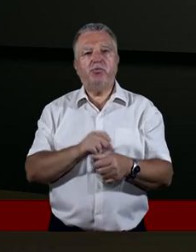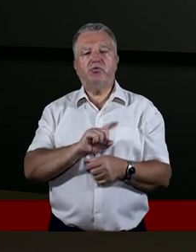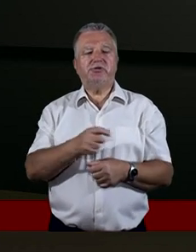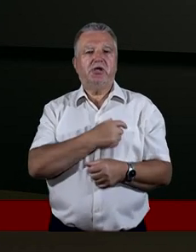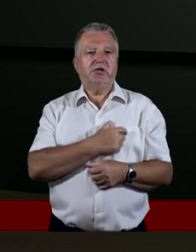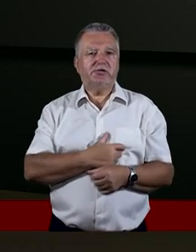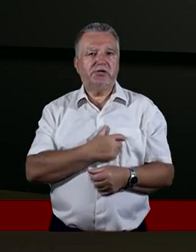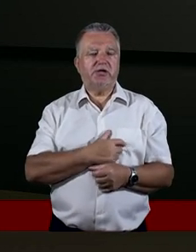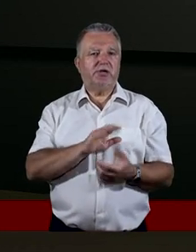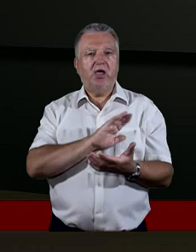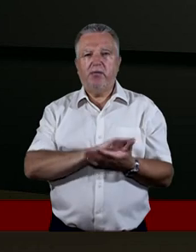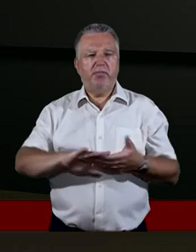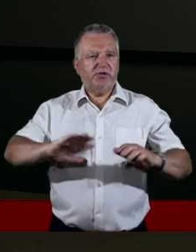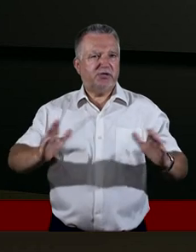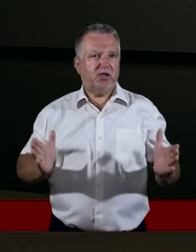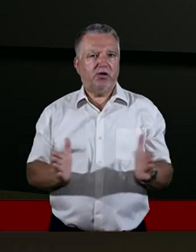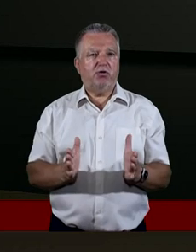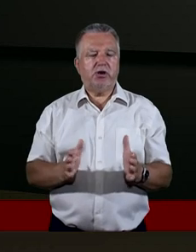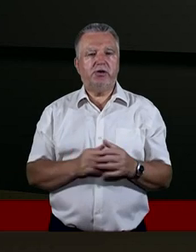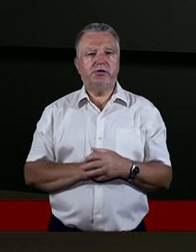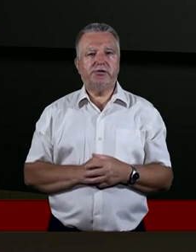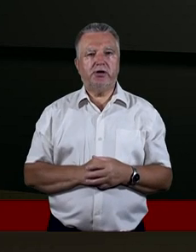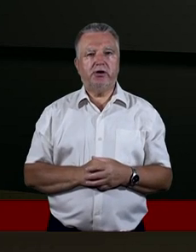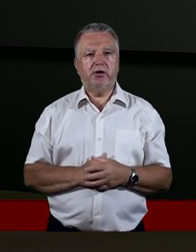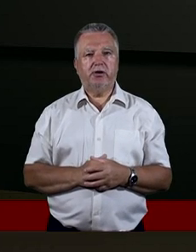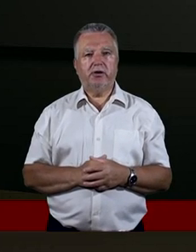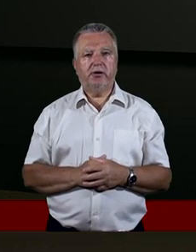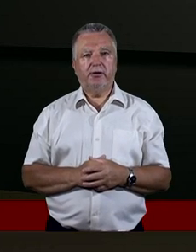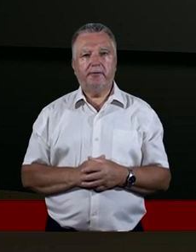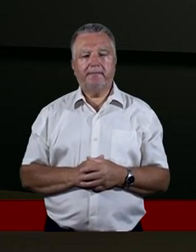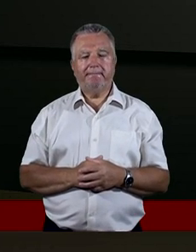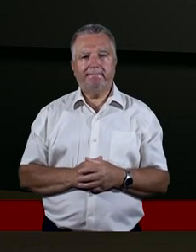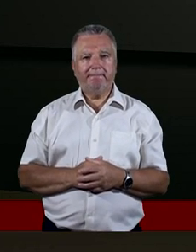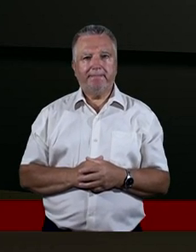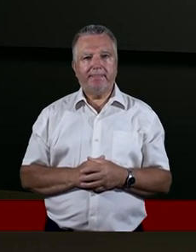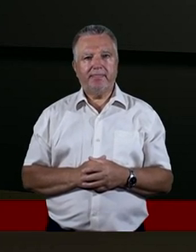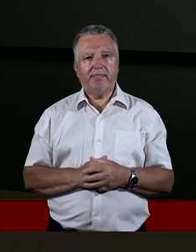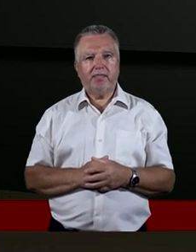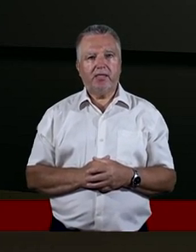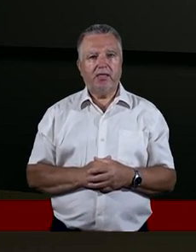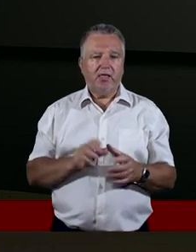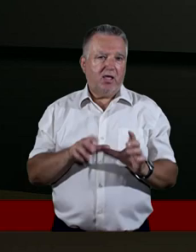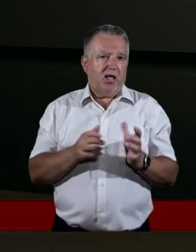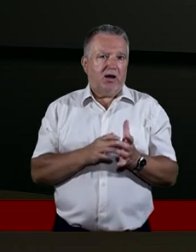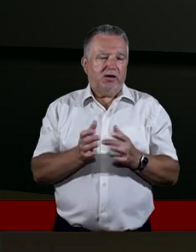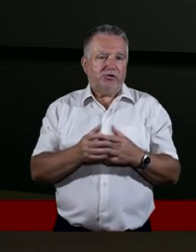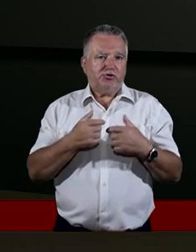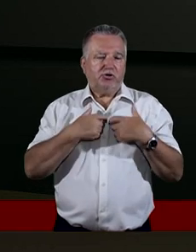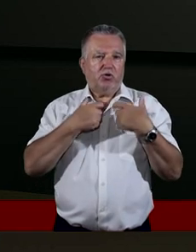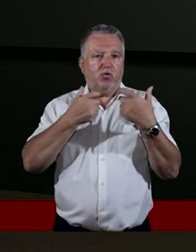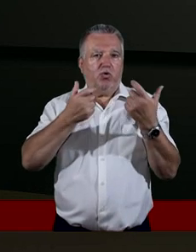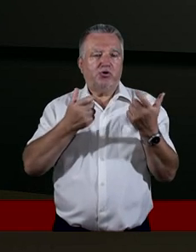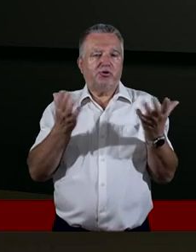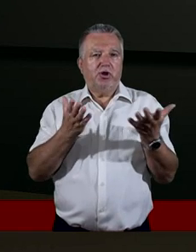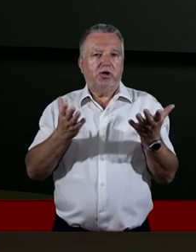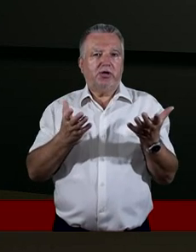bezgraniczna, miłość ogarniała po prostu ludzi. Nie było żadnych warunków, żadnych zasad, a jednak On głosił, prawda? Gdzie znaleźć ten